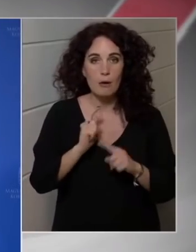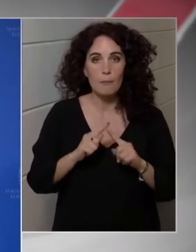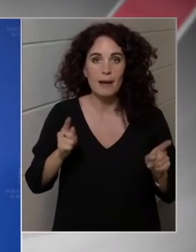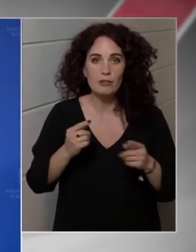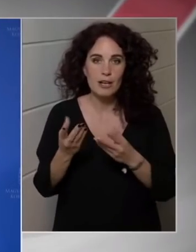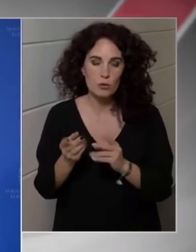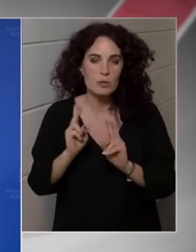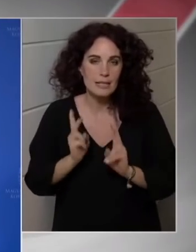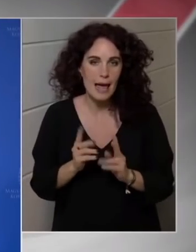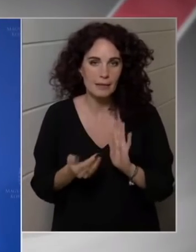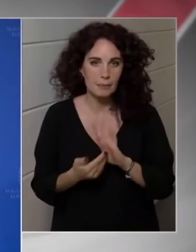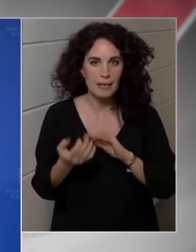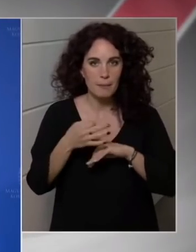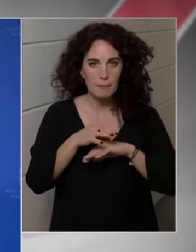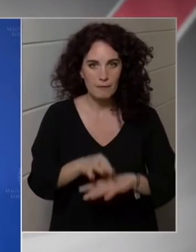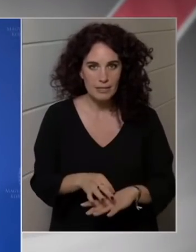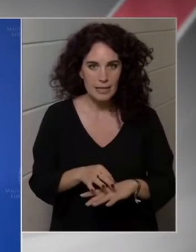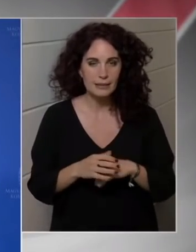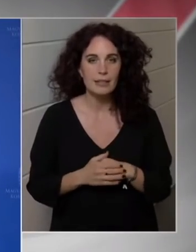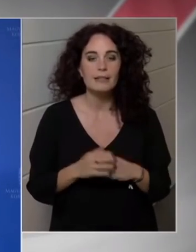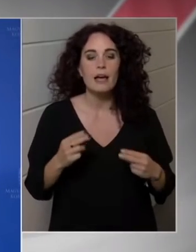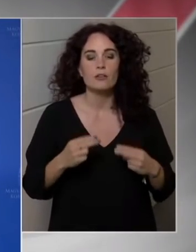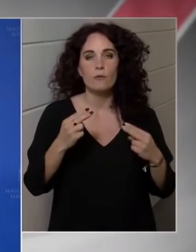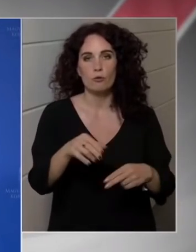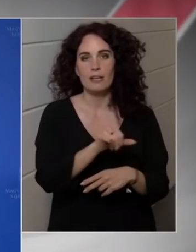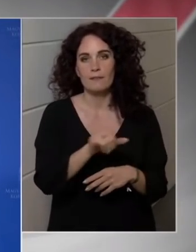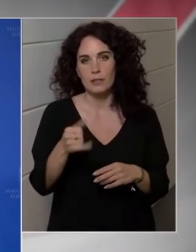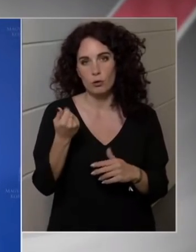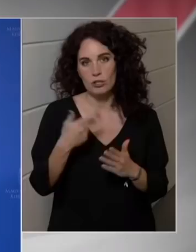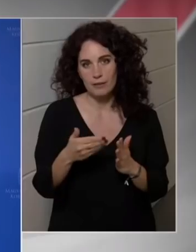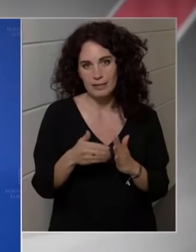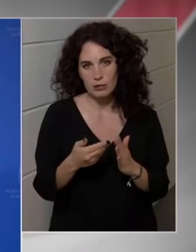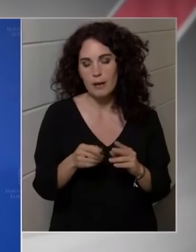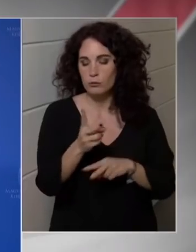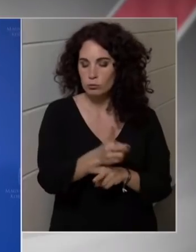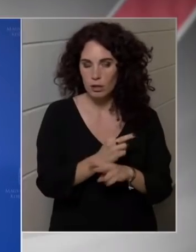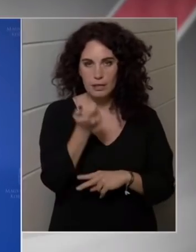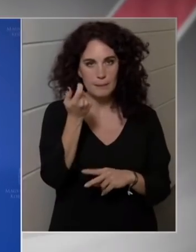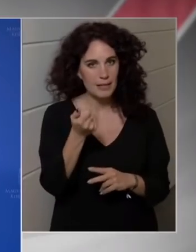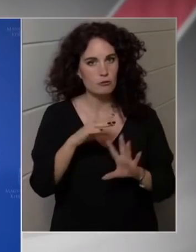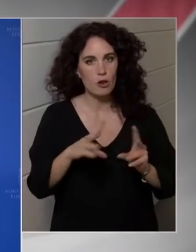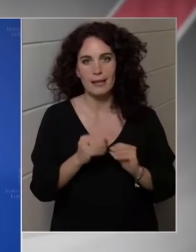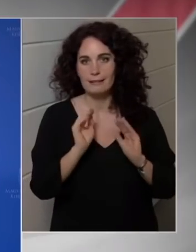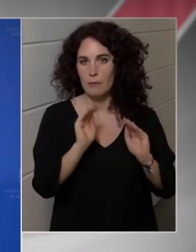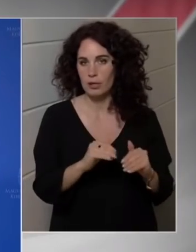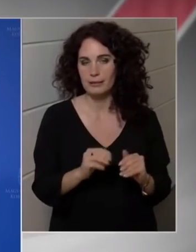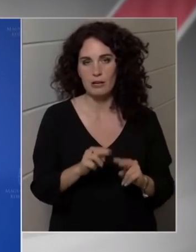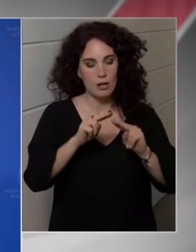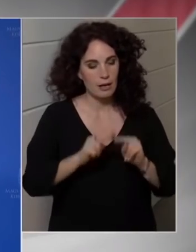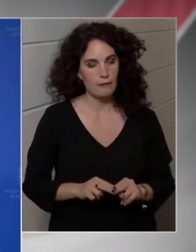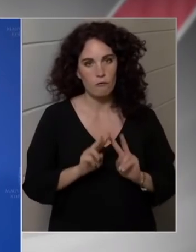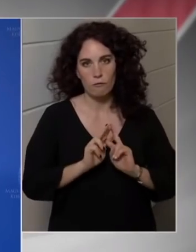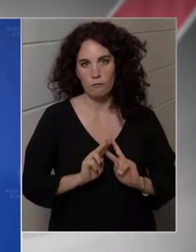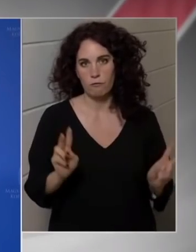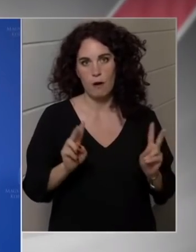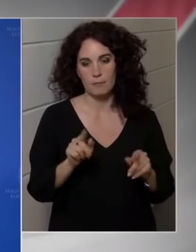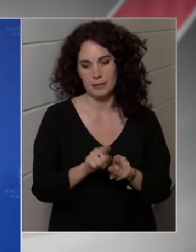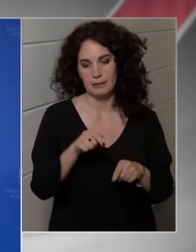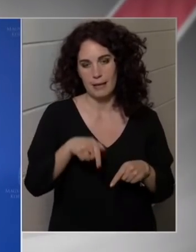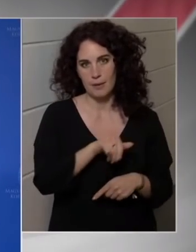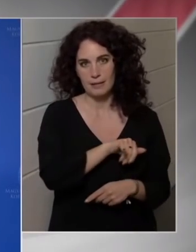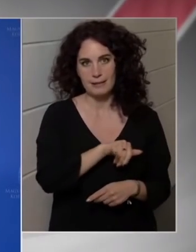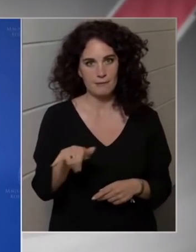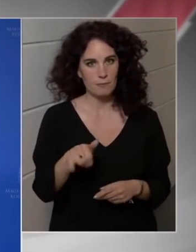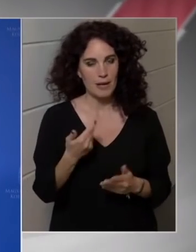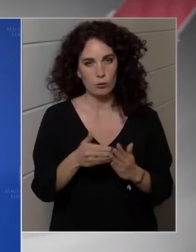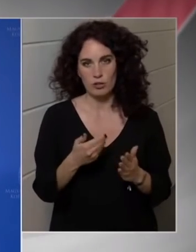Tehát a lejáró családtámogatások, vagy hosszabb ideig bának rendelkezésre, vagy ha találunk hatékonyabb eszközt, akkor lehet más